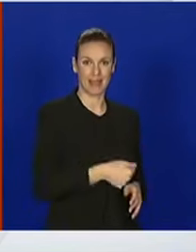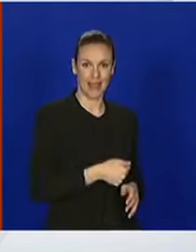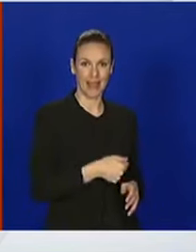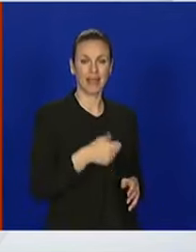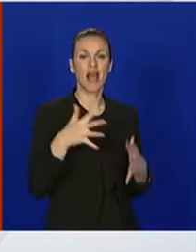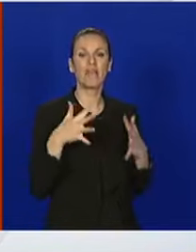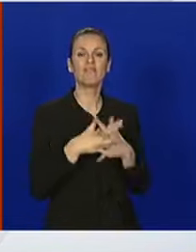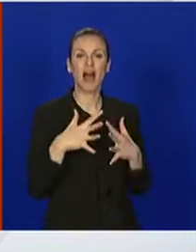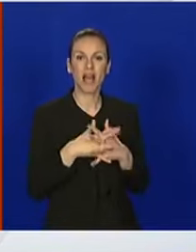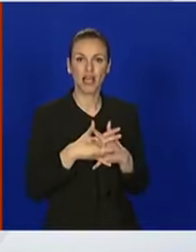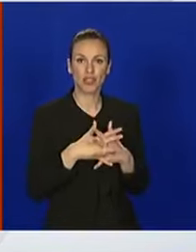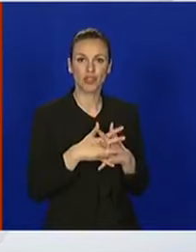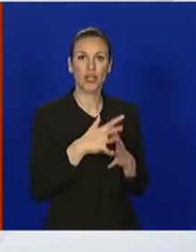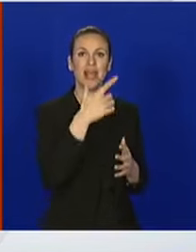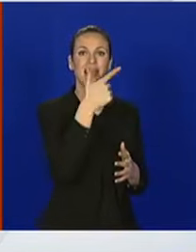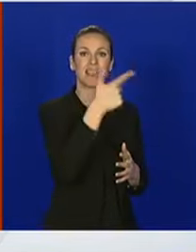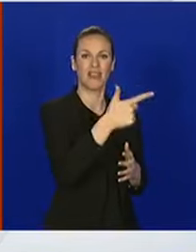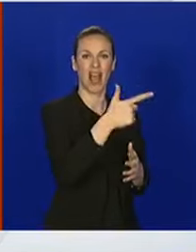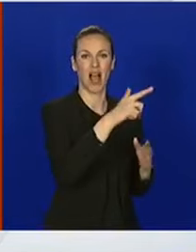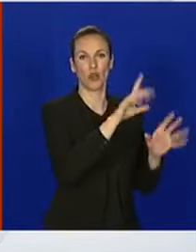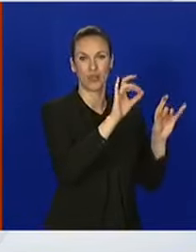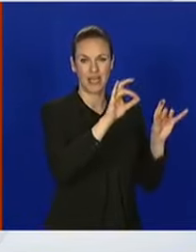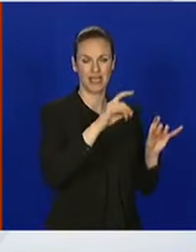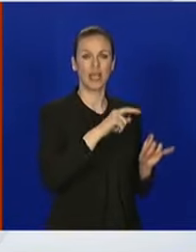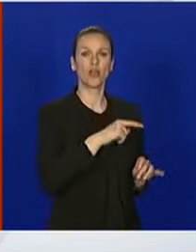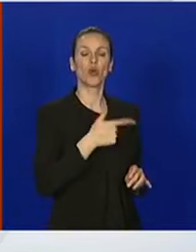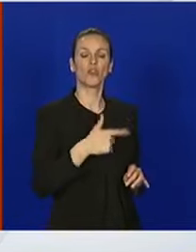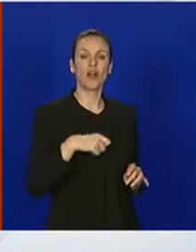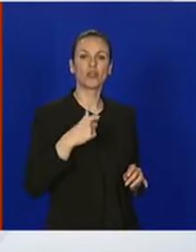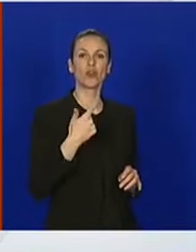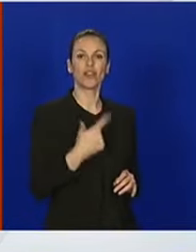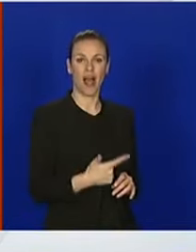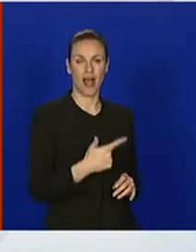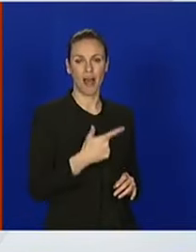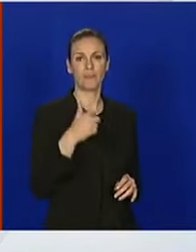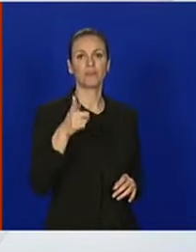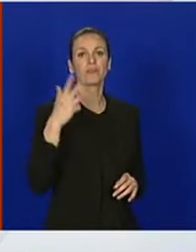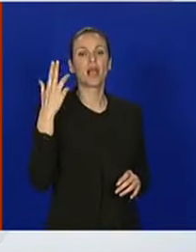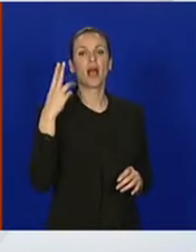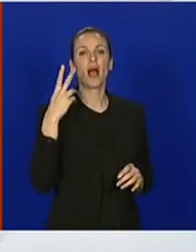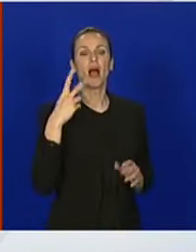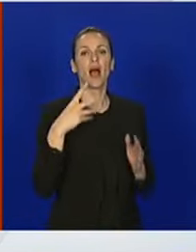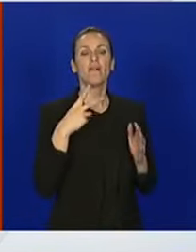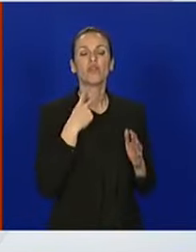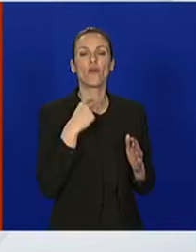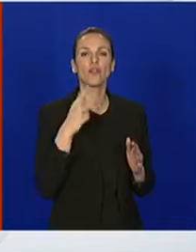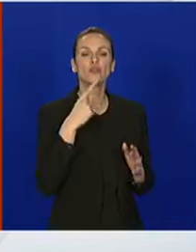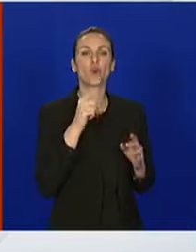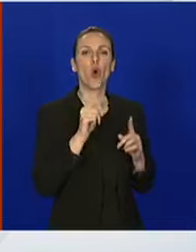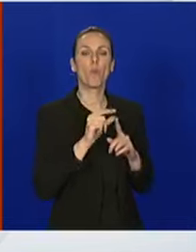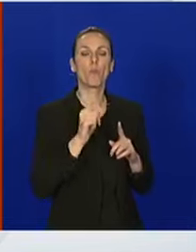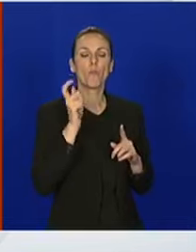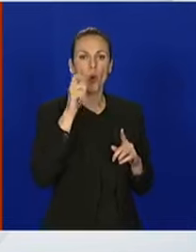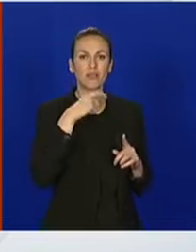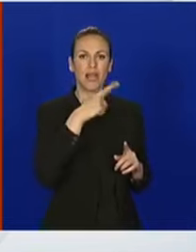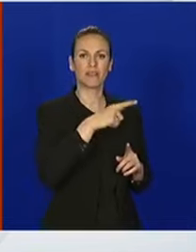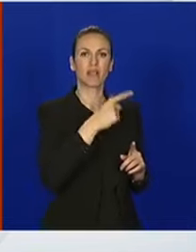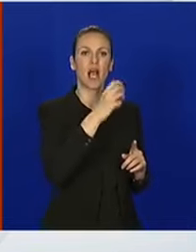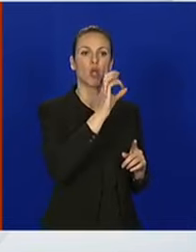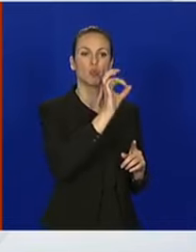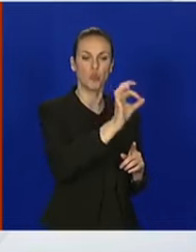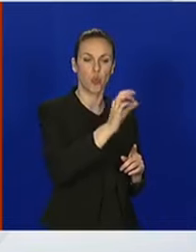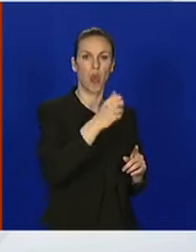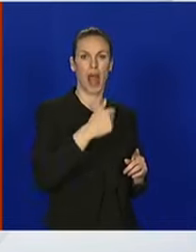Varaždinska, dva u prvoj, dva u drugoj. Virovitičko-Podravska, nula u prvoj, jedan u drugoj.